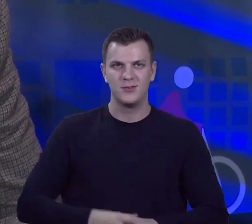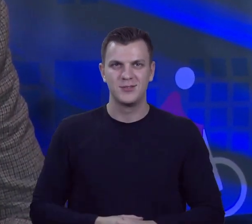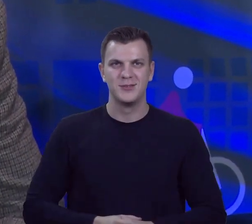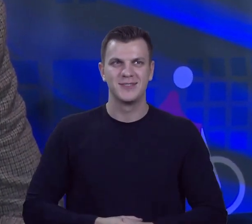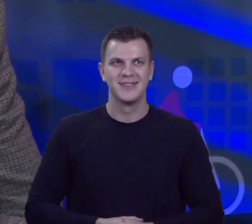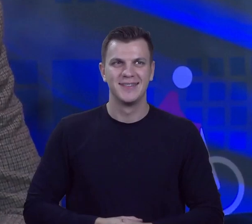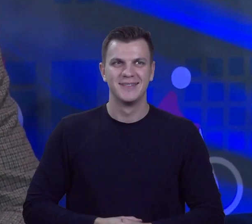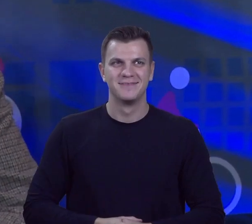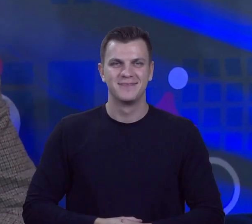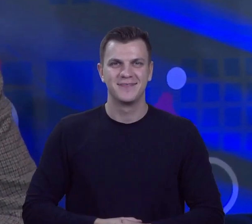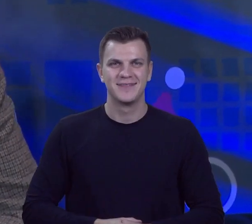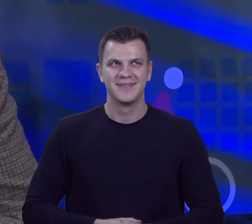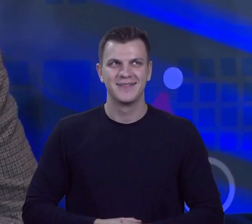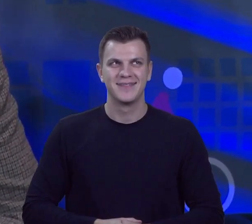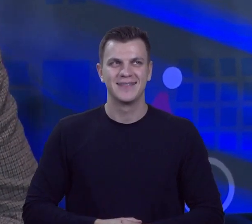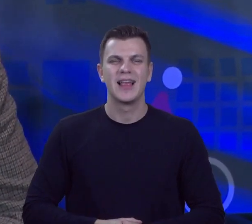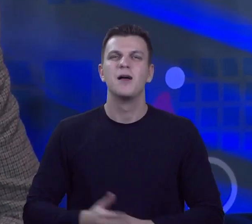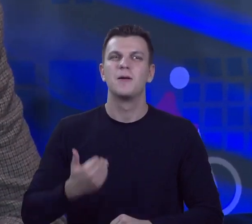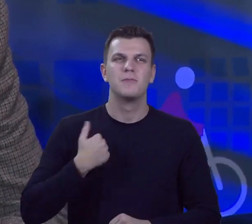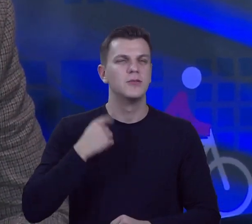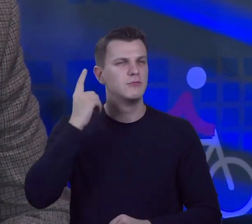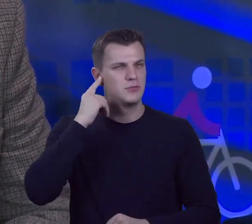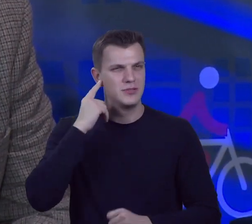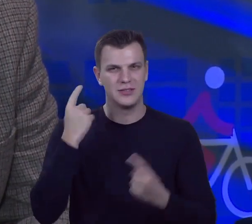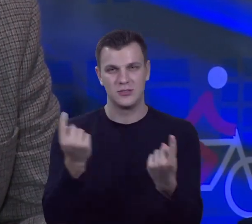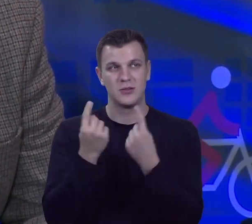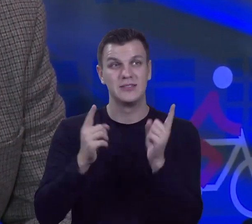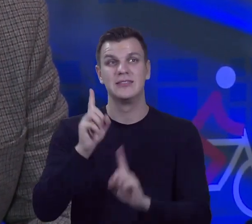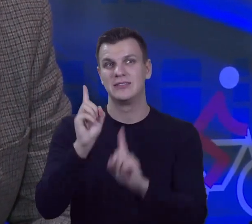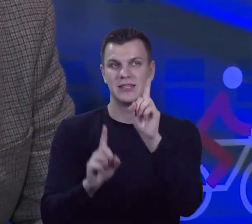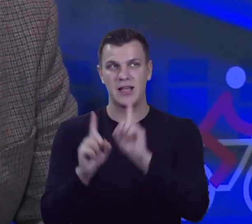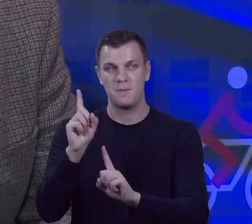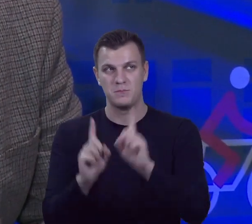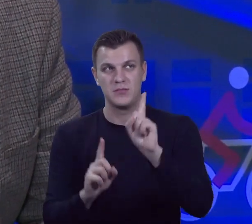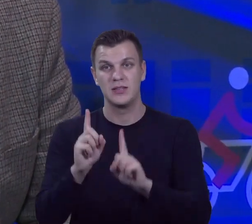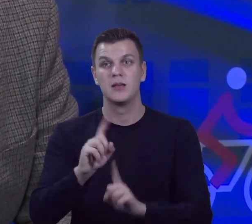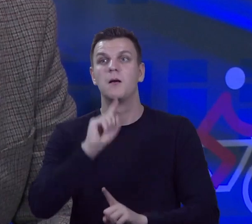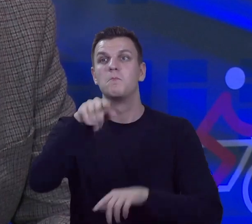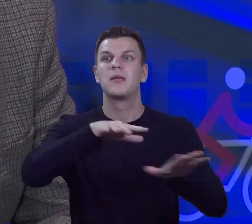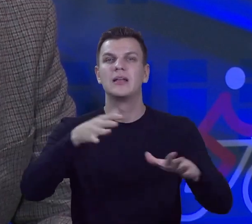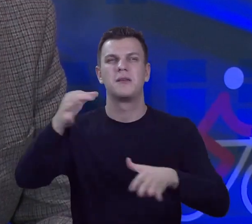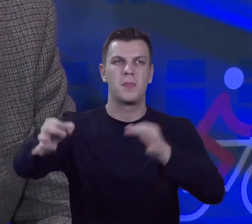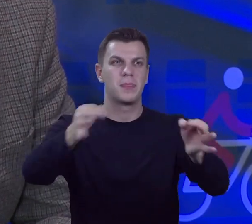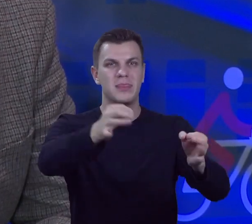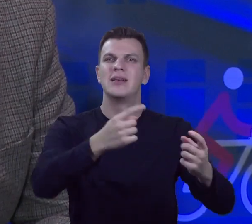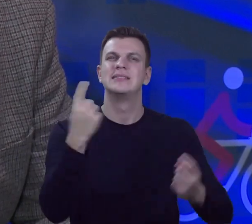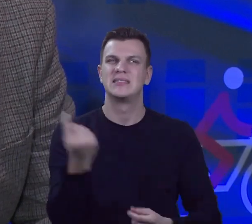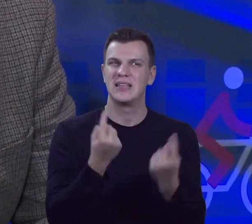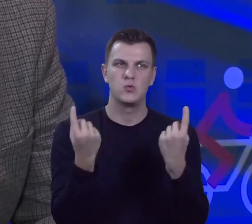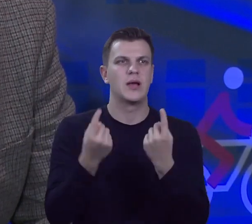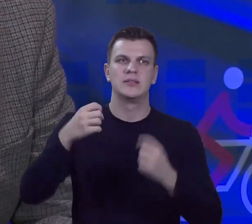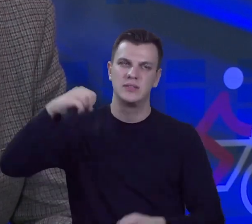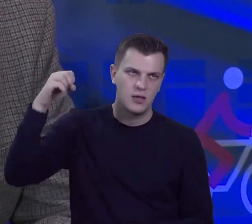spotkań, że sytuacja bywa gorsza w mniejszych miejscowościach. Czy